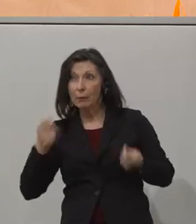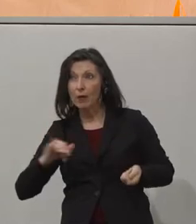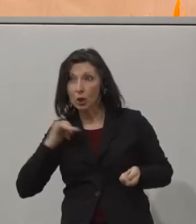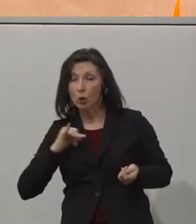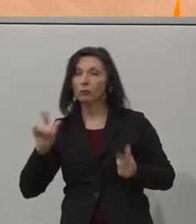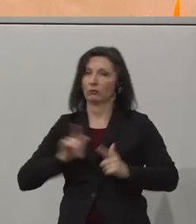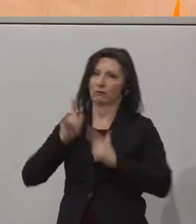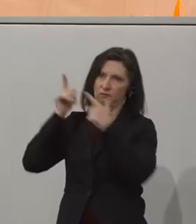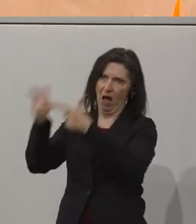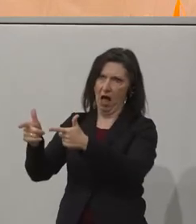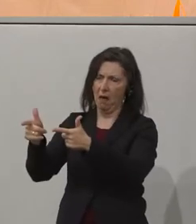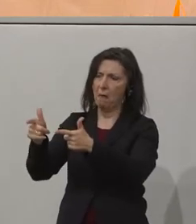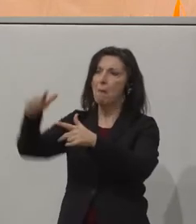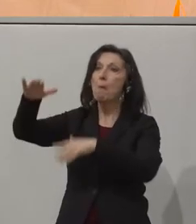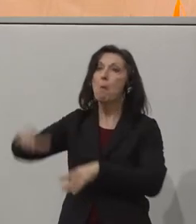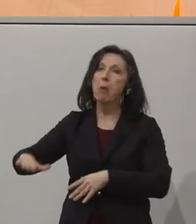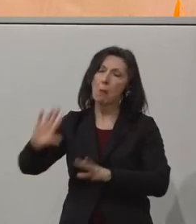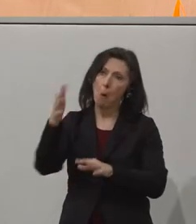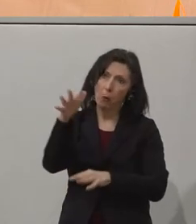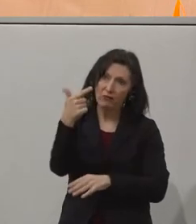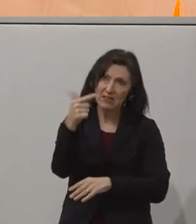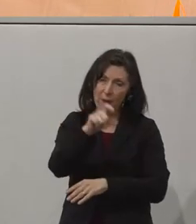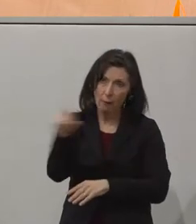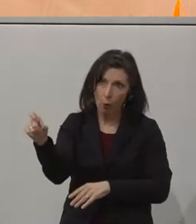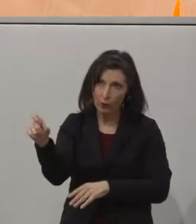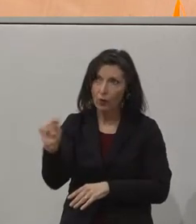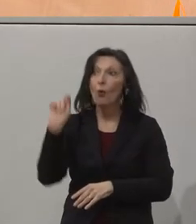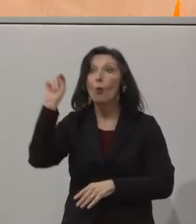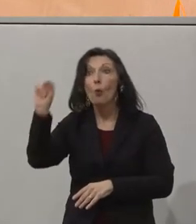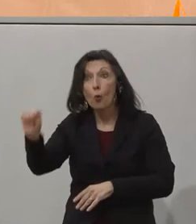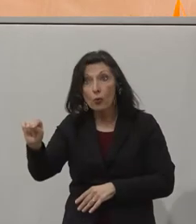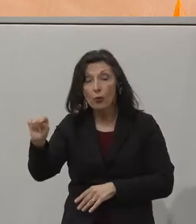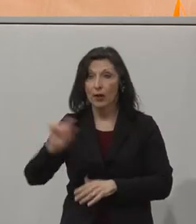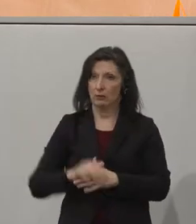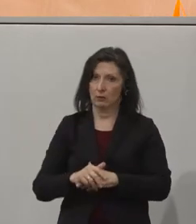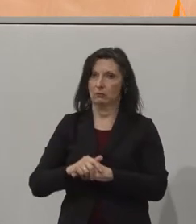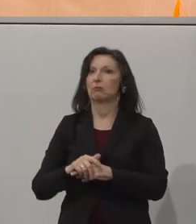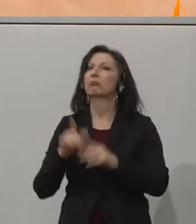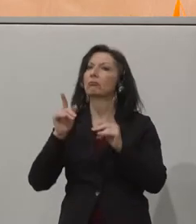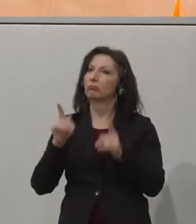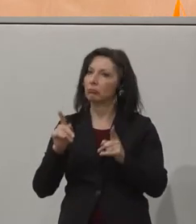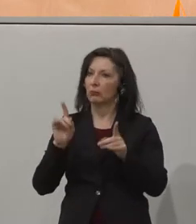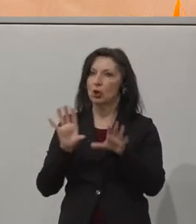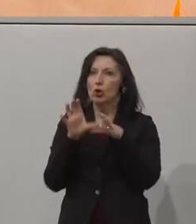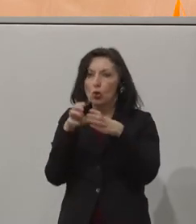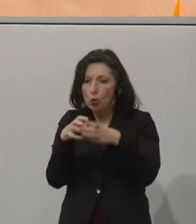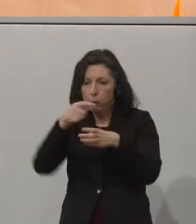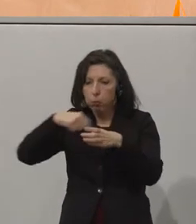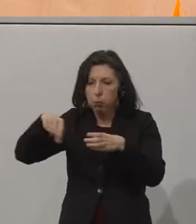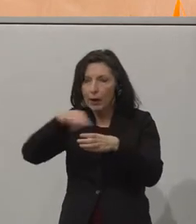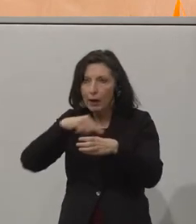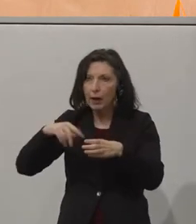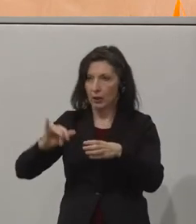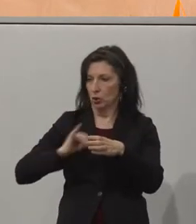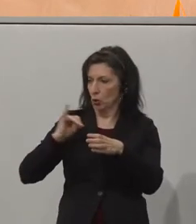Der wird dann circa zwei Wochen dort sein. Und dort arbeiten wir intensiv in einem qualitativen Gruppensetting gemeinsam mit